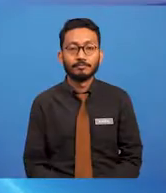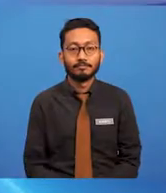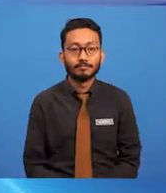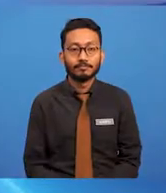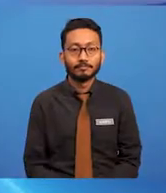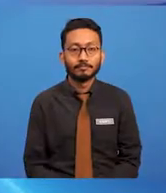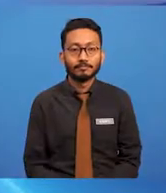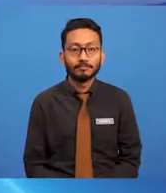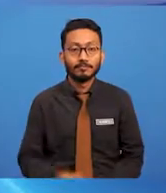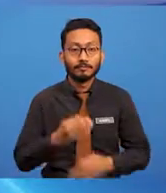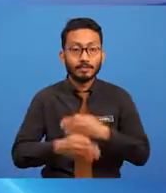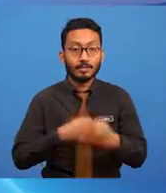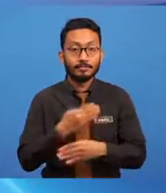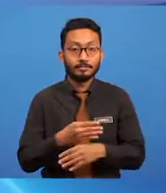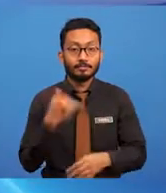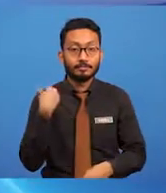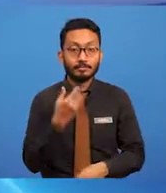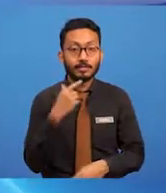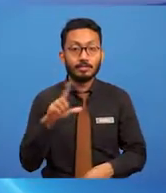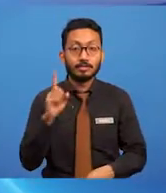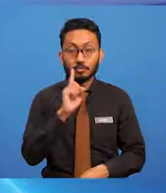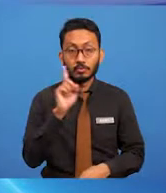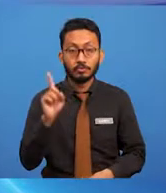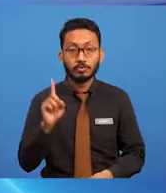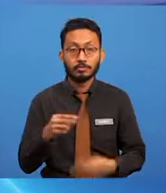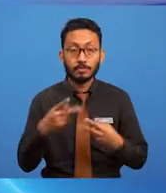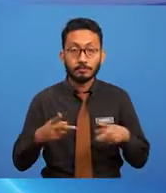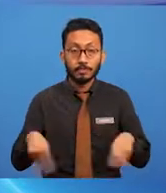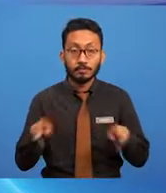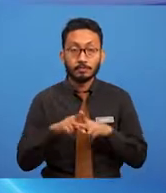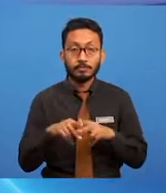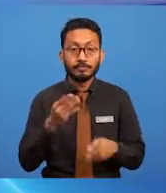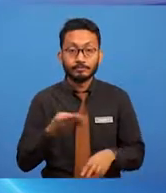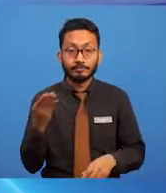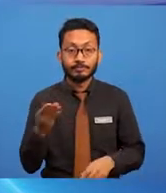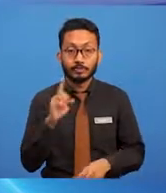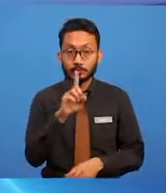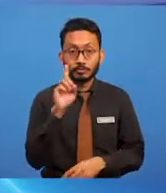Pembungkusan adalah sesuatu perkara yang penting bagi sesuatu produk.